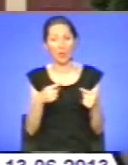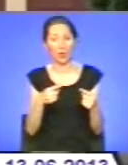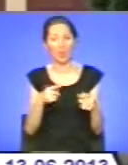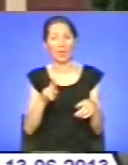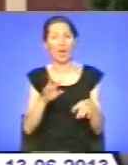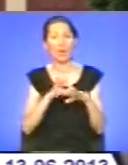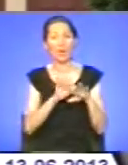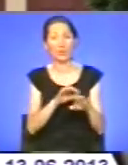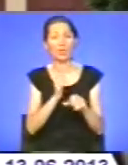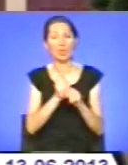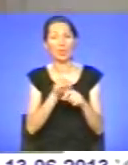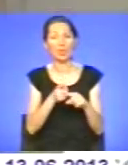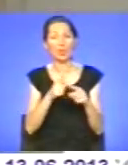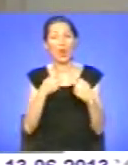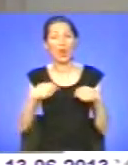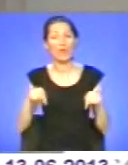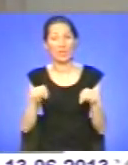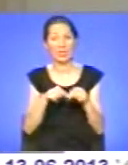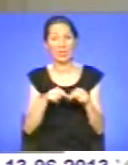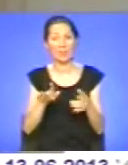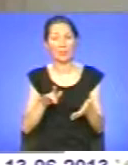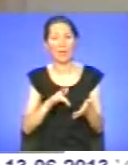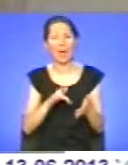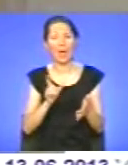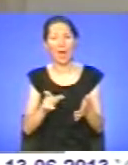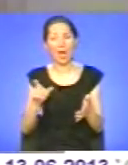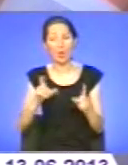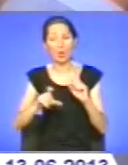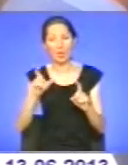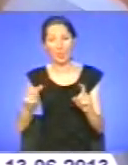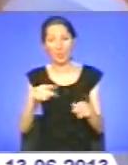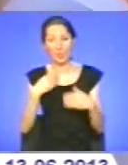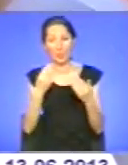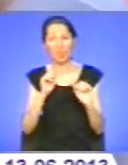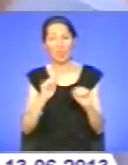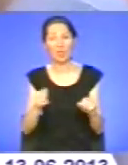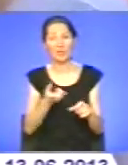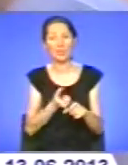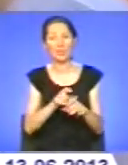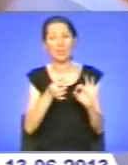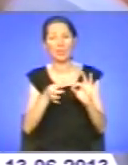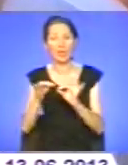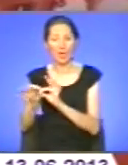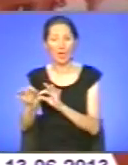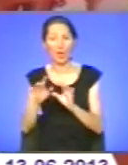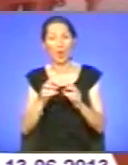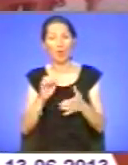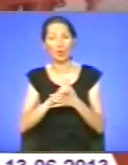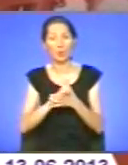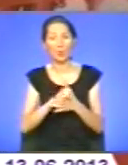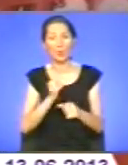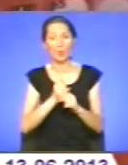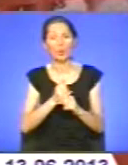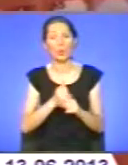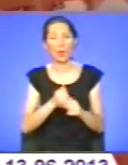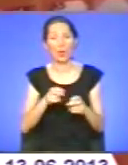проводиться робота цього відділення. Відтак, екскурсантам дали можливість більш детально ознайомитися з роботою дослідницьких лабораторій. Молоді люди з